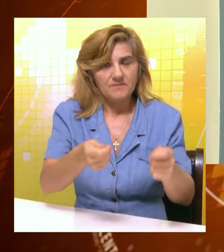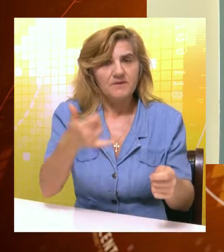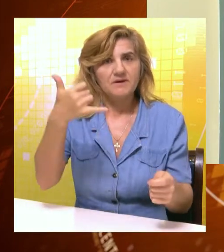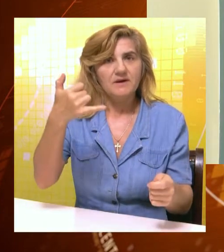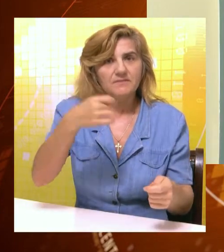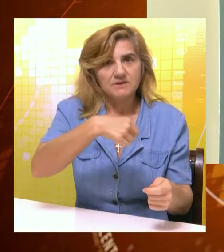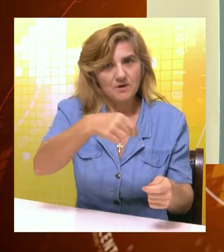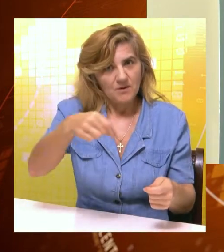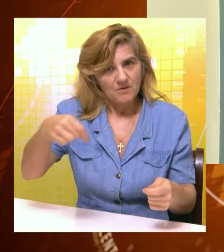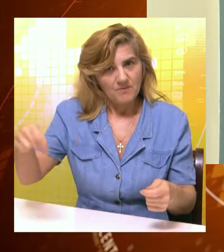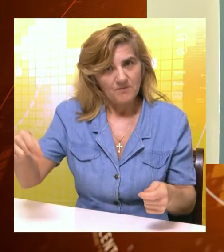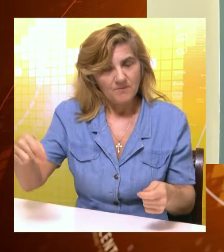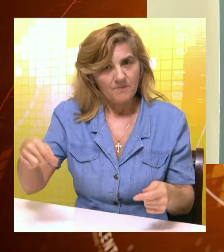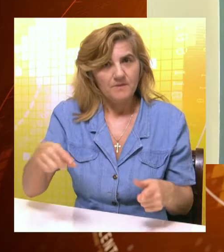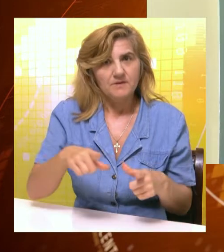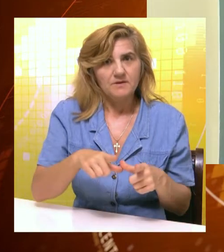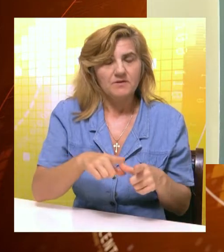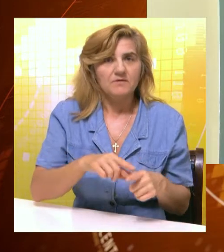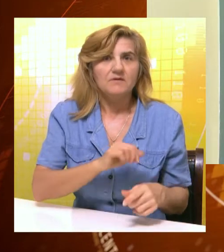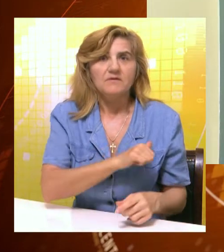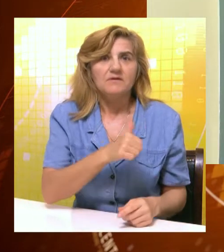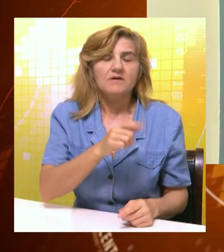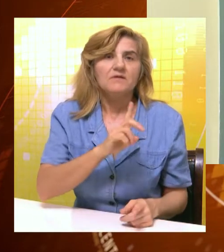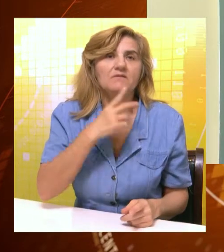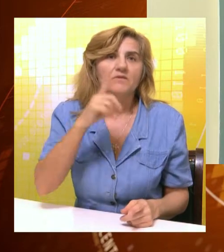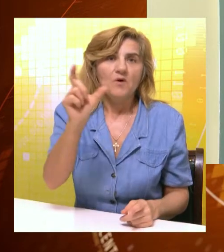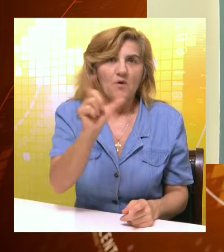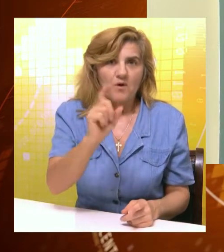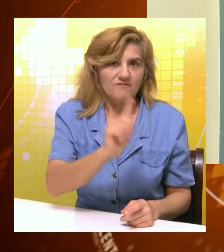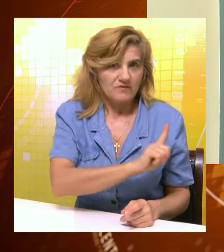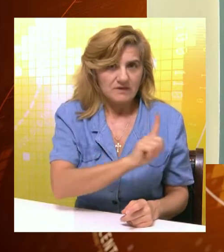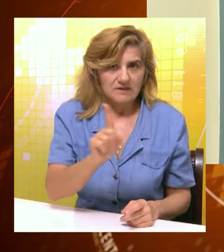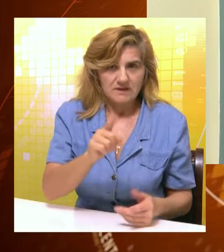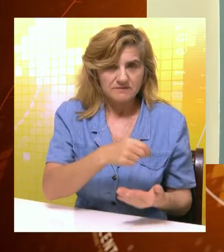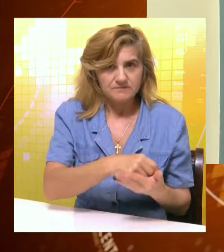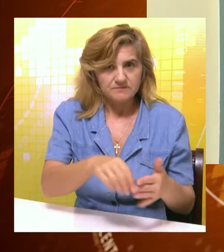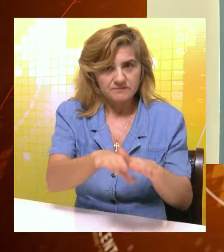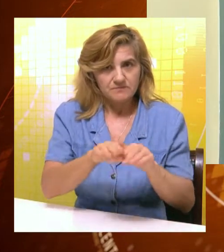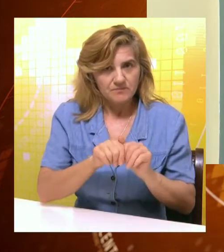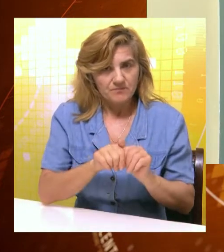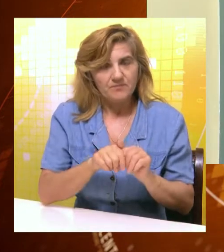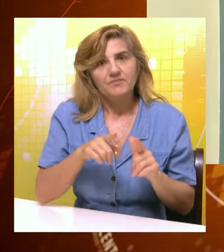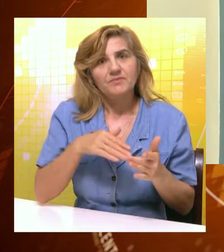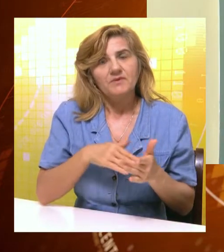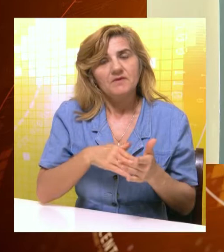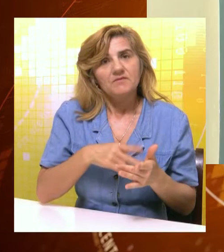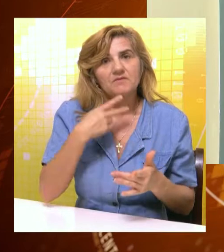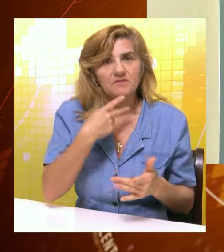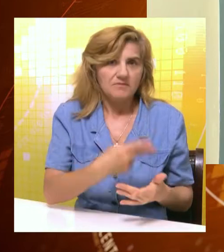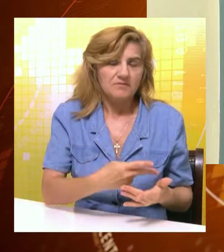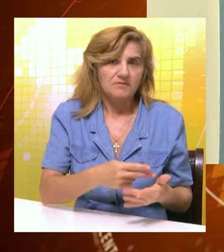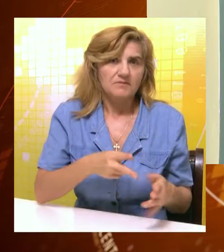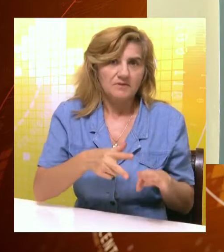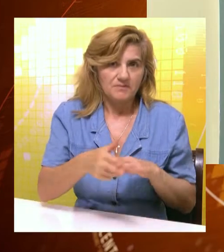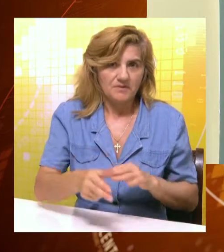ispisan hemijskom olovkom, jer se test ispisan grafitnom olovkom neće priznavati i zašto da stvaramo problem kada